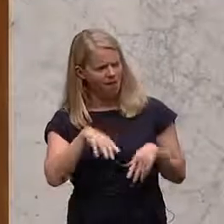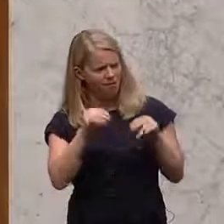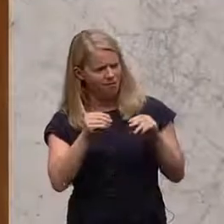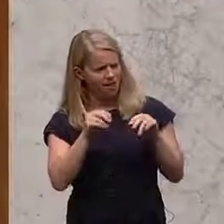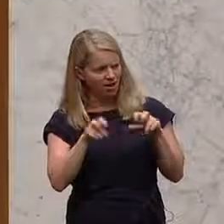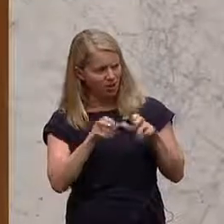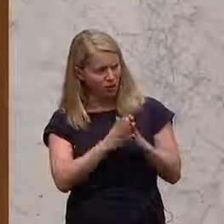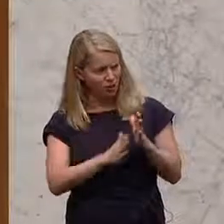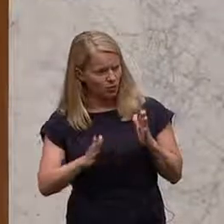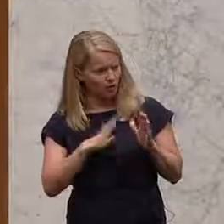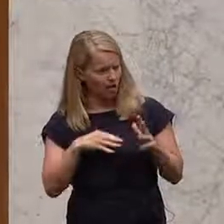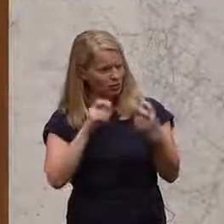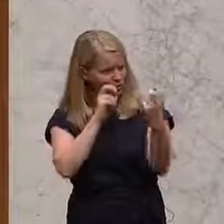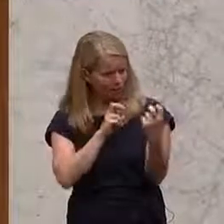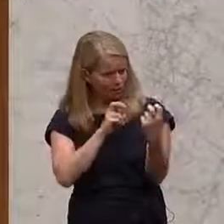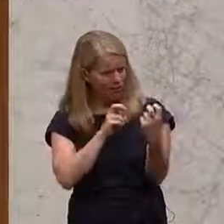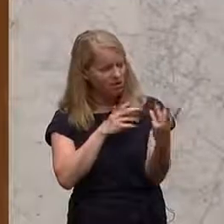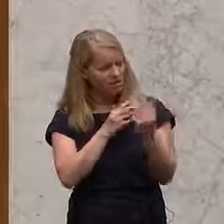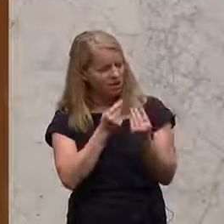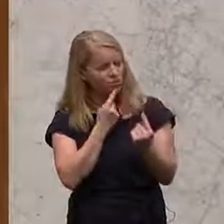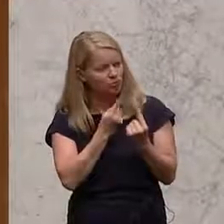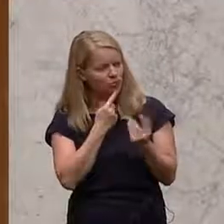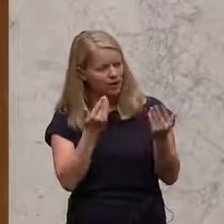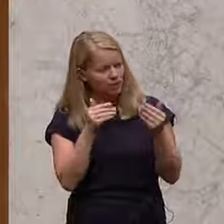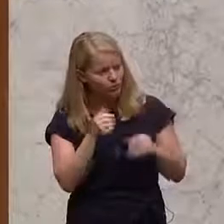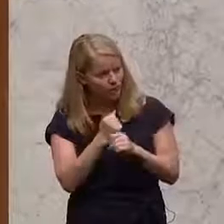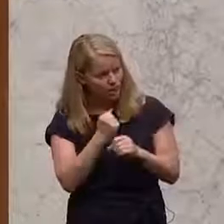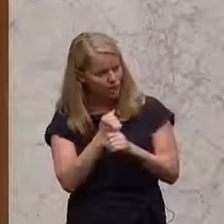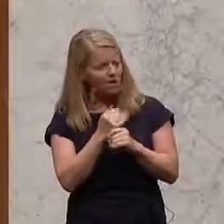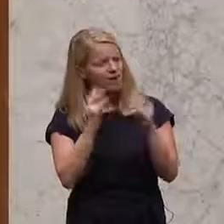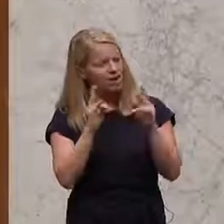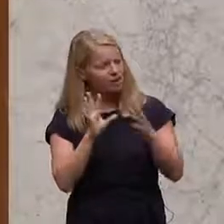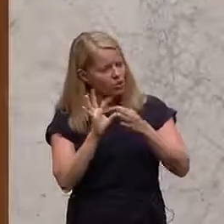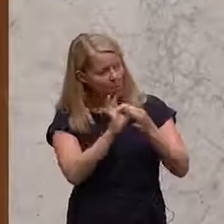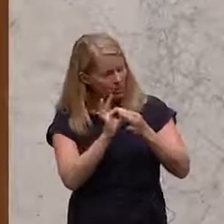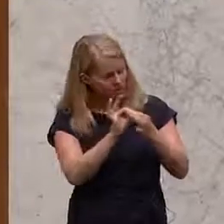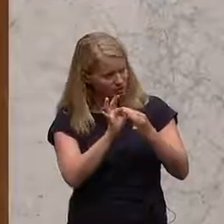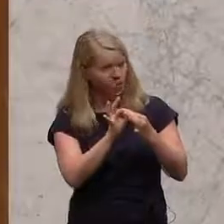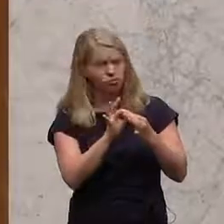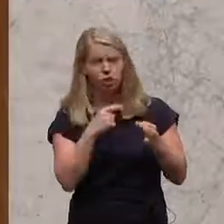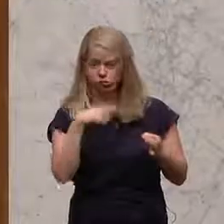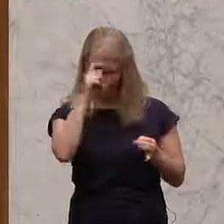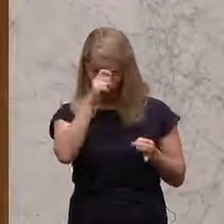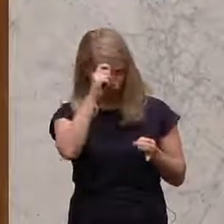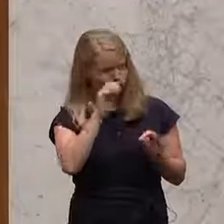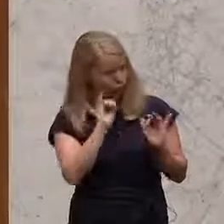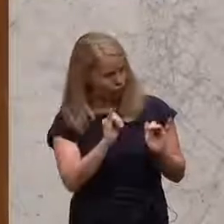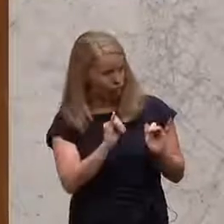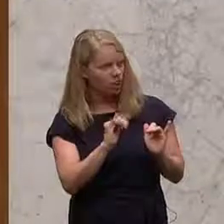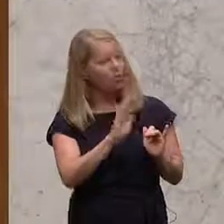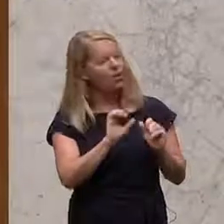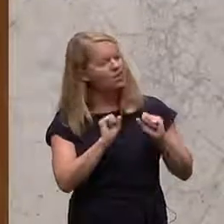gemeinsam darüber gesprochen, was müssen wir tun, wie können wir kooperieren. Und ich schätze das sehr und ich schätze auch die